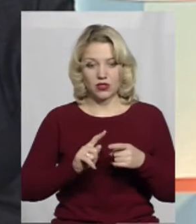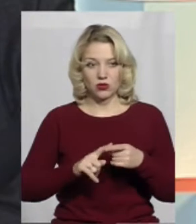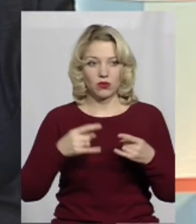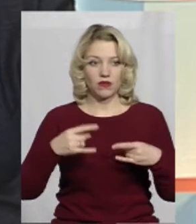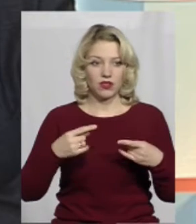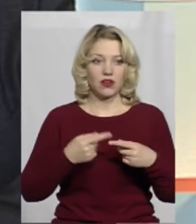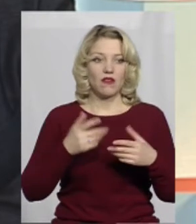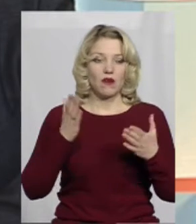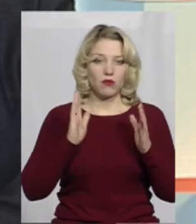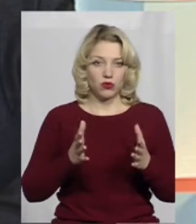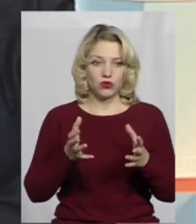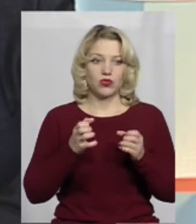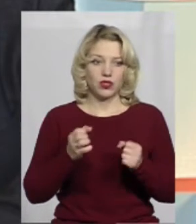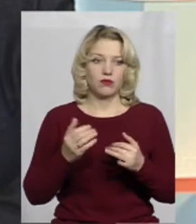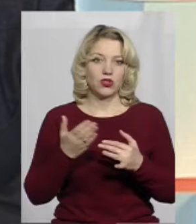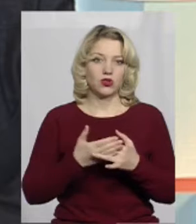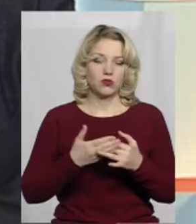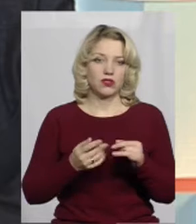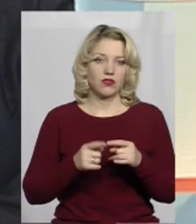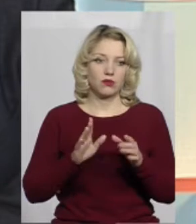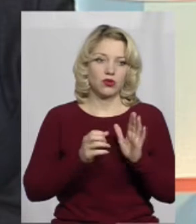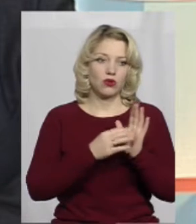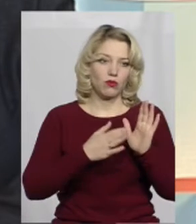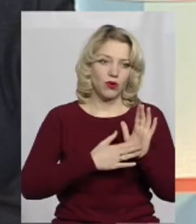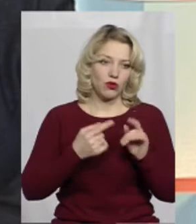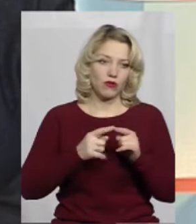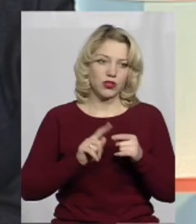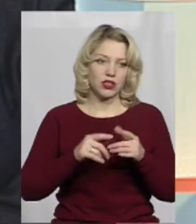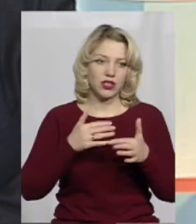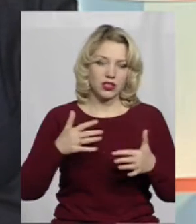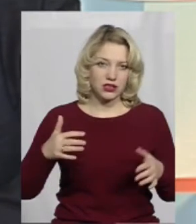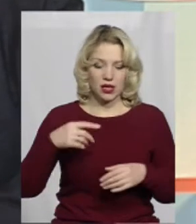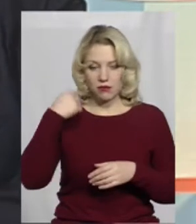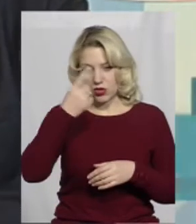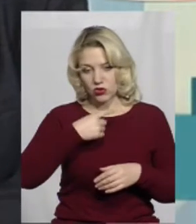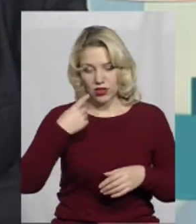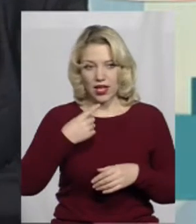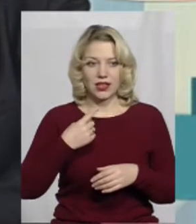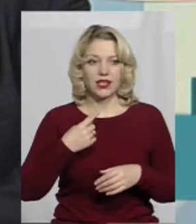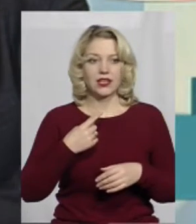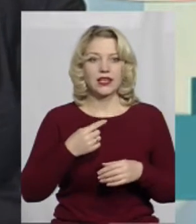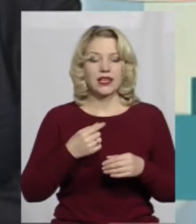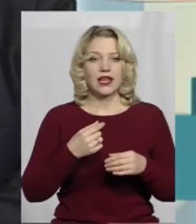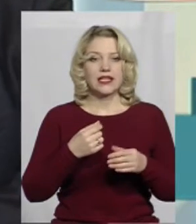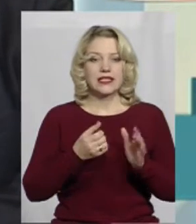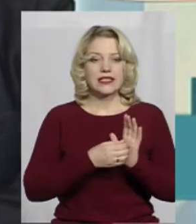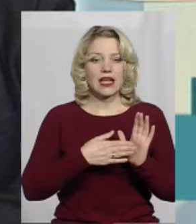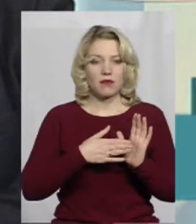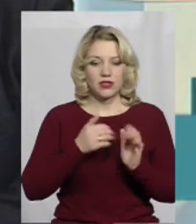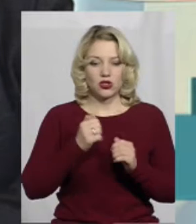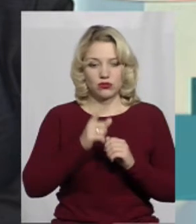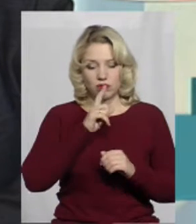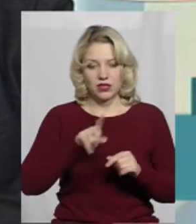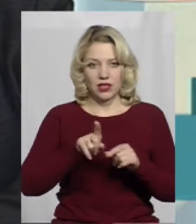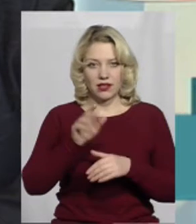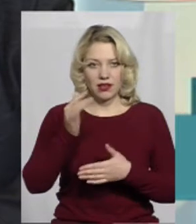ефірі, вони будуть отримувати цю субсидію, вона буде обліковуватись на їхніх персональних облікованих записах. Щомісячна